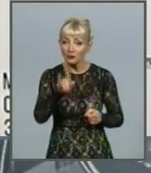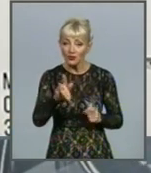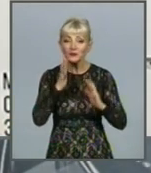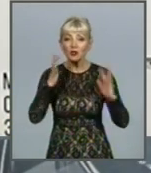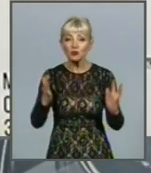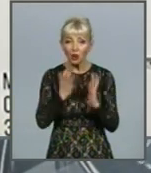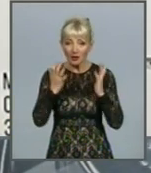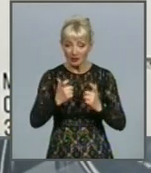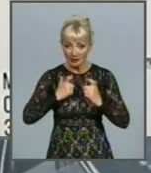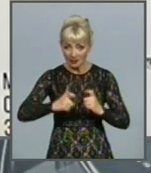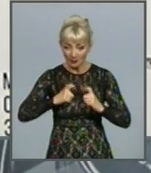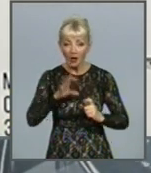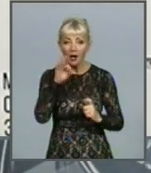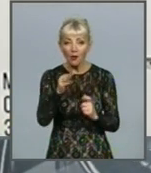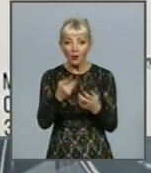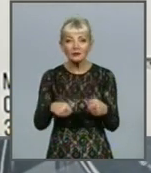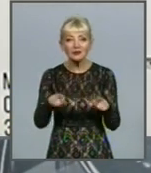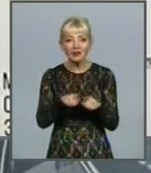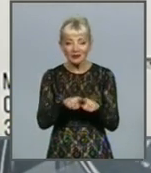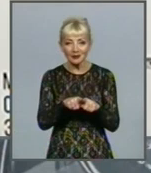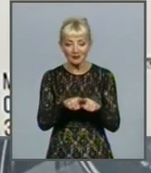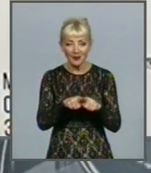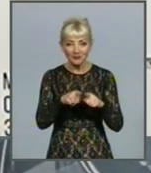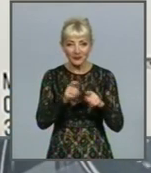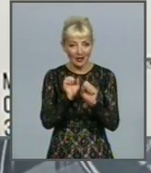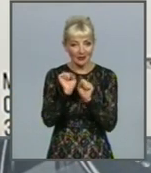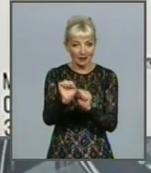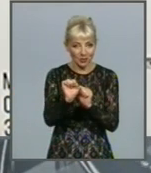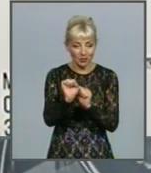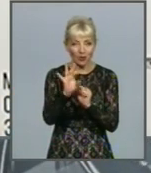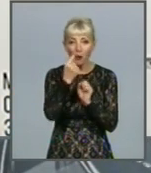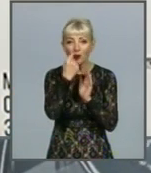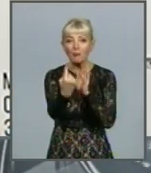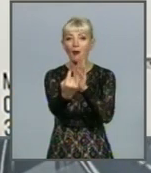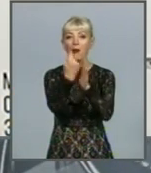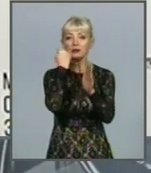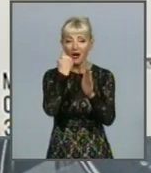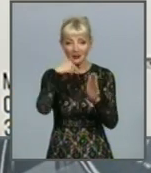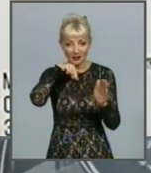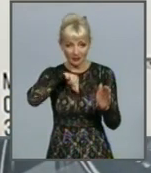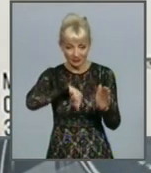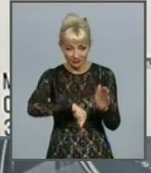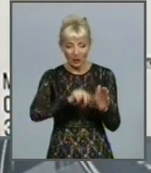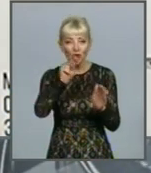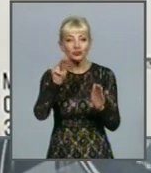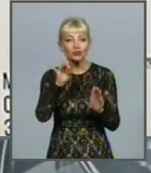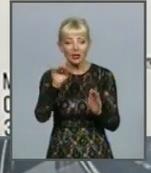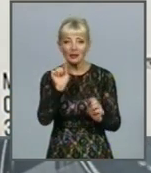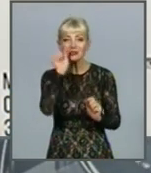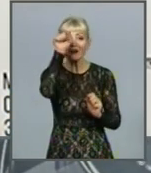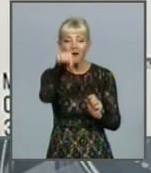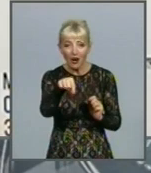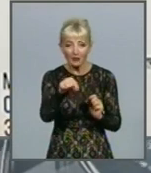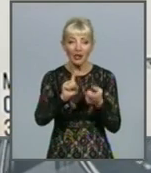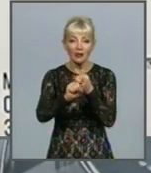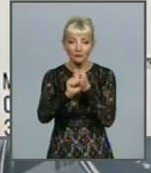від таким механічним бар'єром маски, від надходження до вашого організму через крапельки слизу,